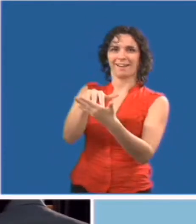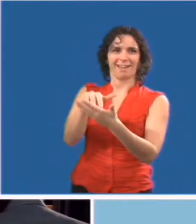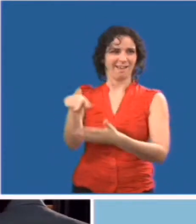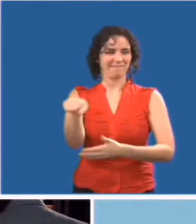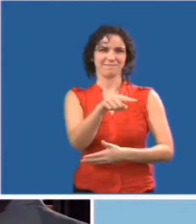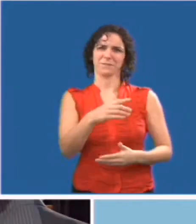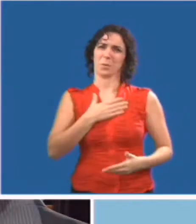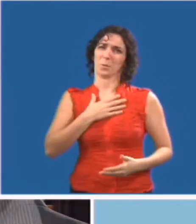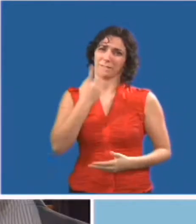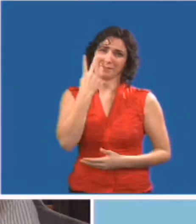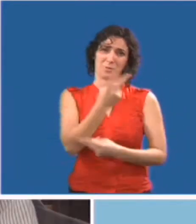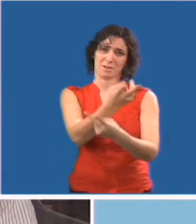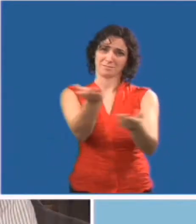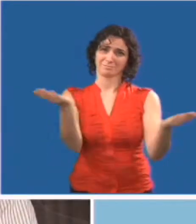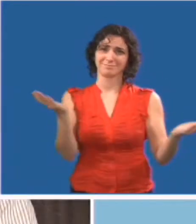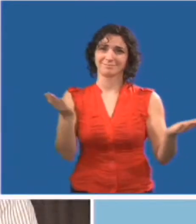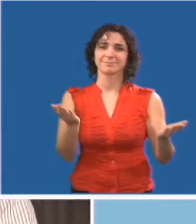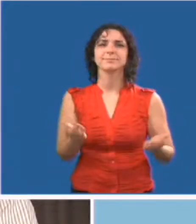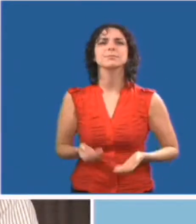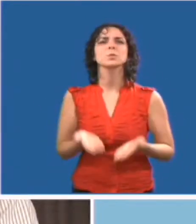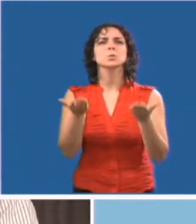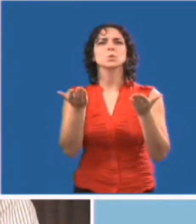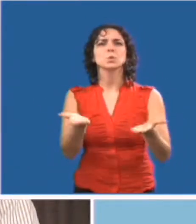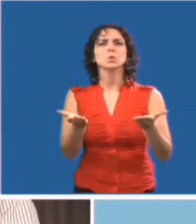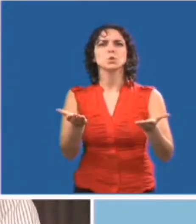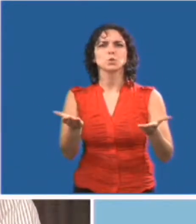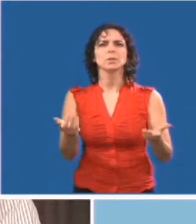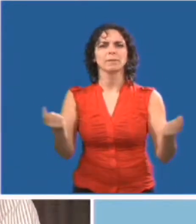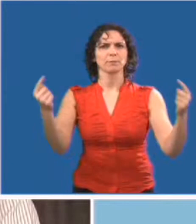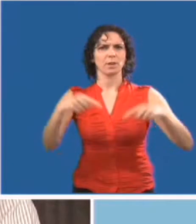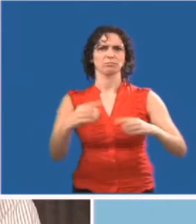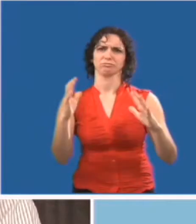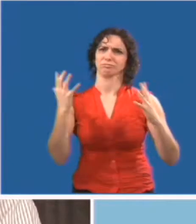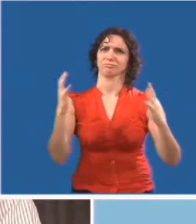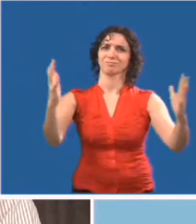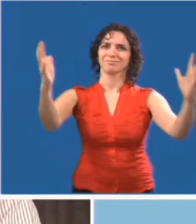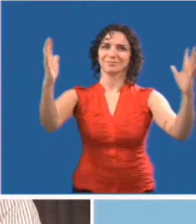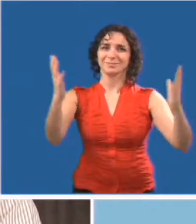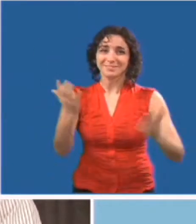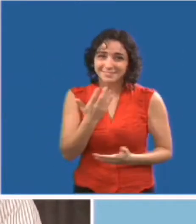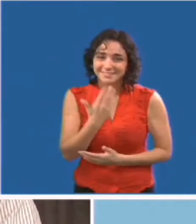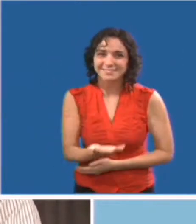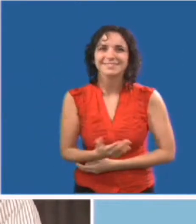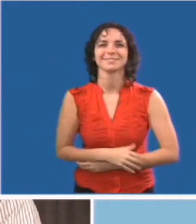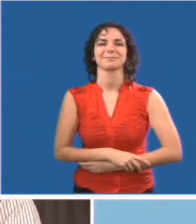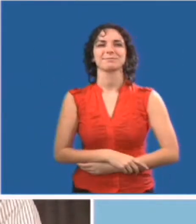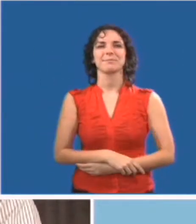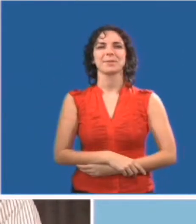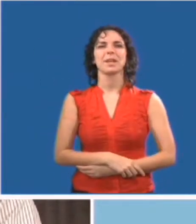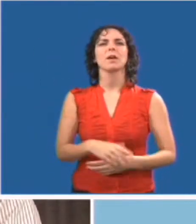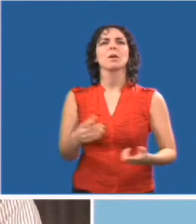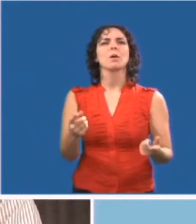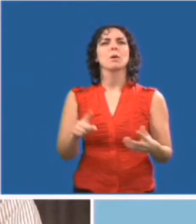que vous vous soyez déplacés pour venir applaudir leurs efforts aujourd'hui. Avant de commencer, j'aimerais faire quelques annonces au sujet des locaux.